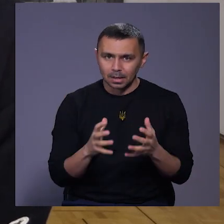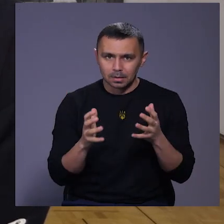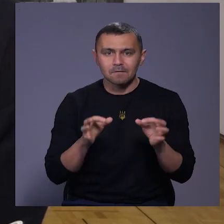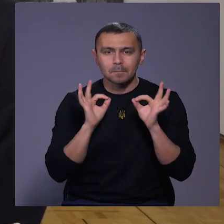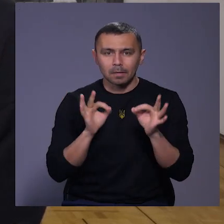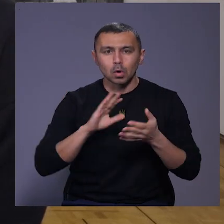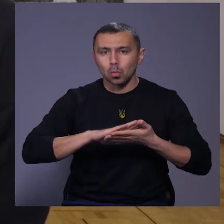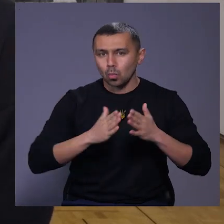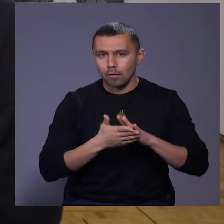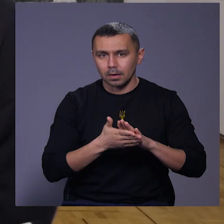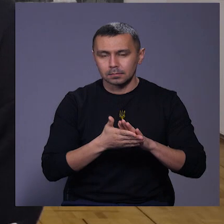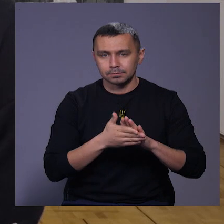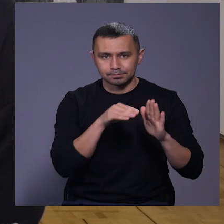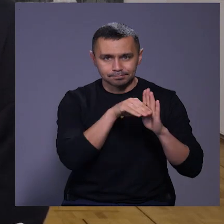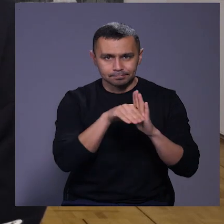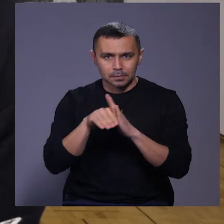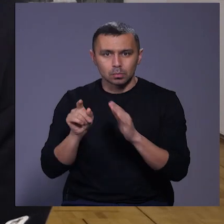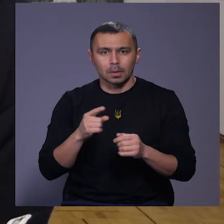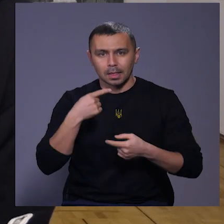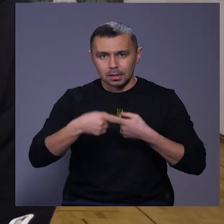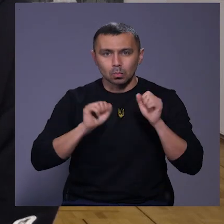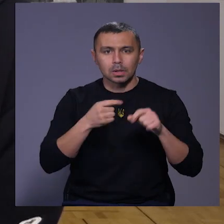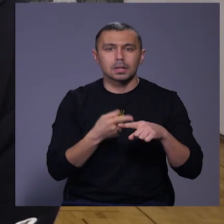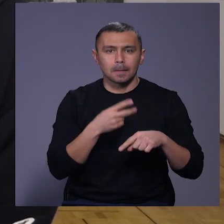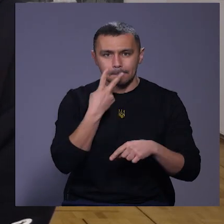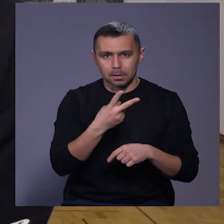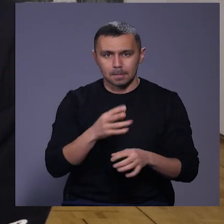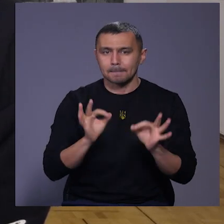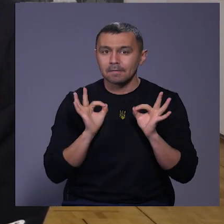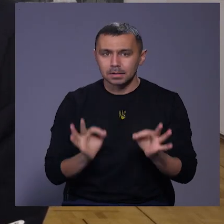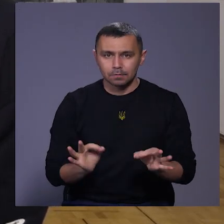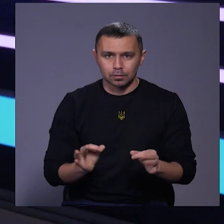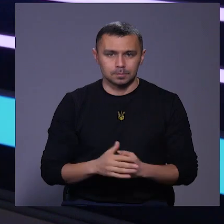правильних умовах, щоб нащадки могли це бачити правдиво.